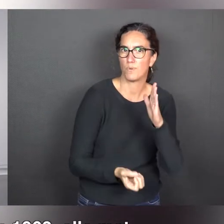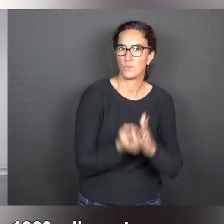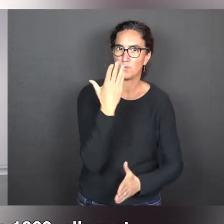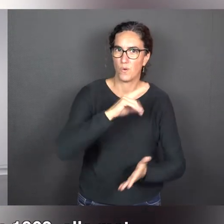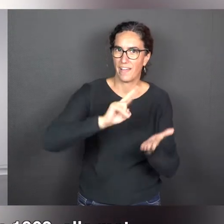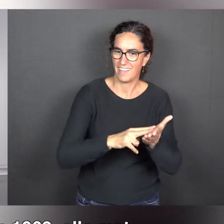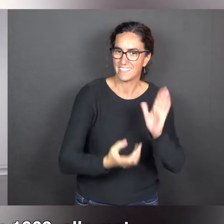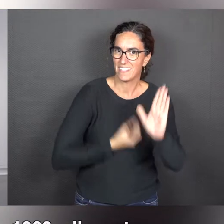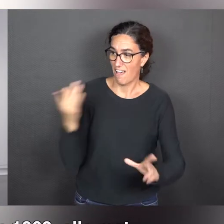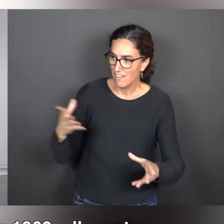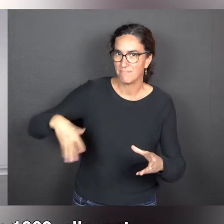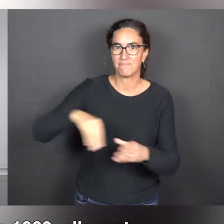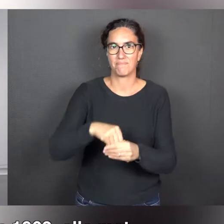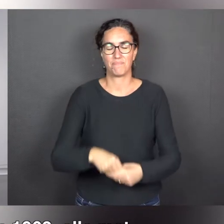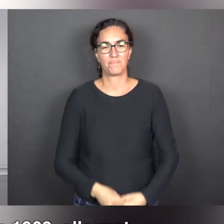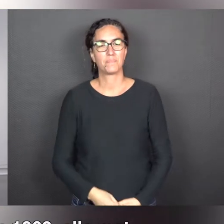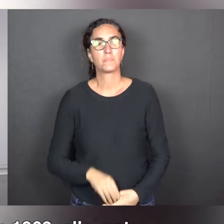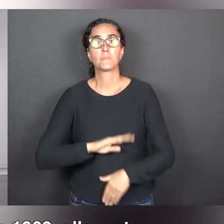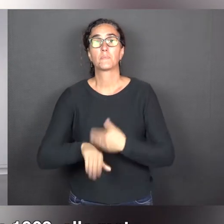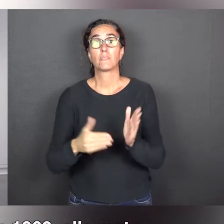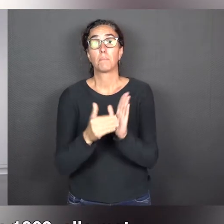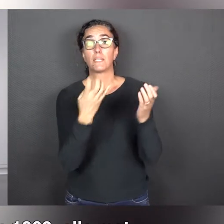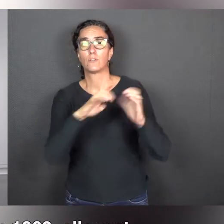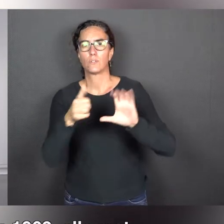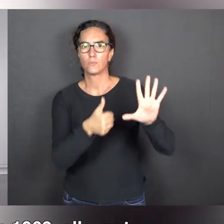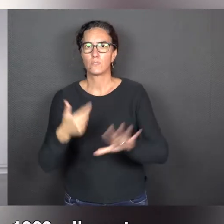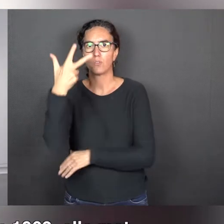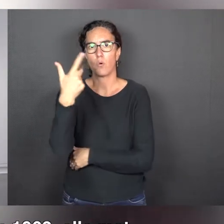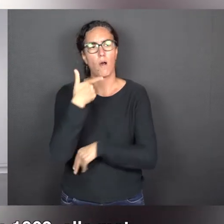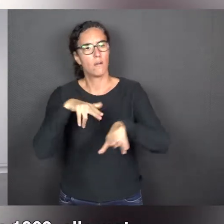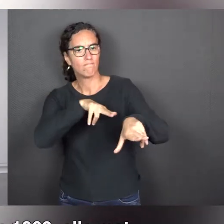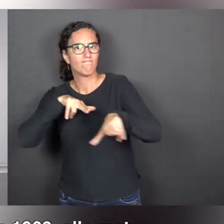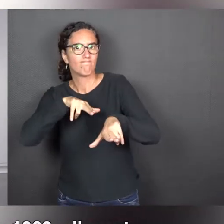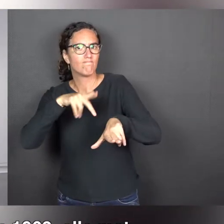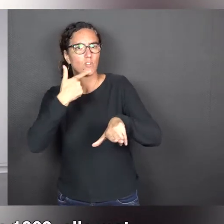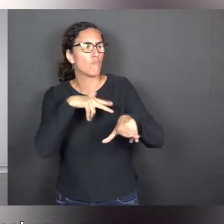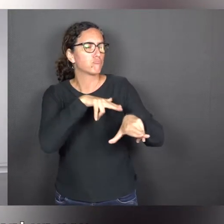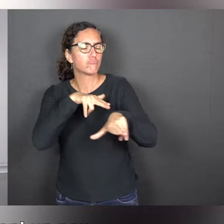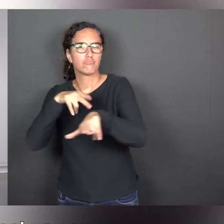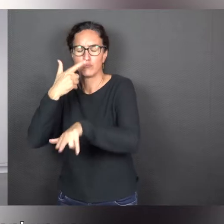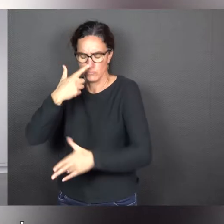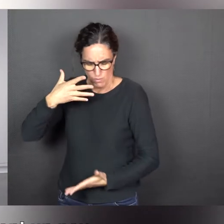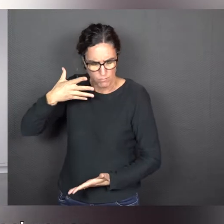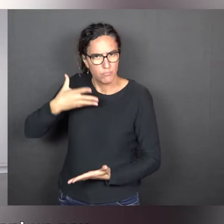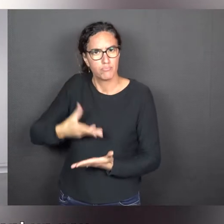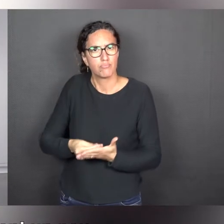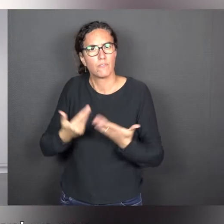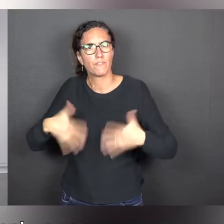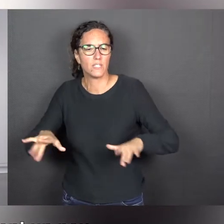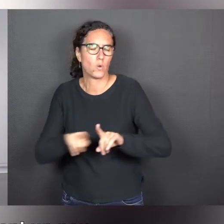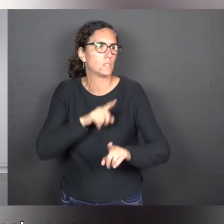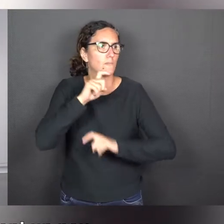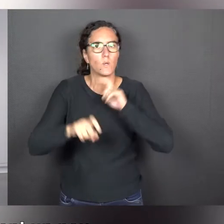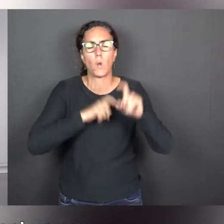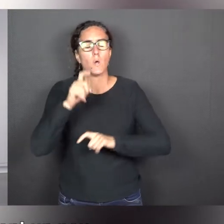Réalistes. En 1963, elle met fin à cette série. Elle pense avoir épuisé la question et elle se sent un peu